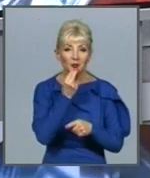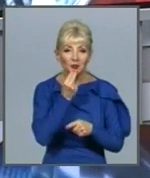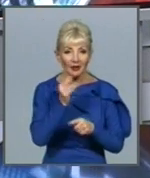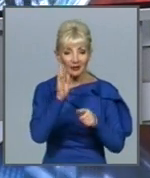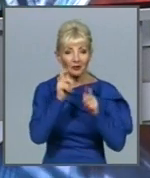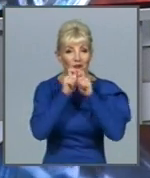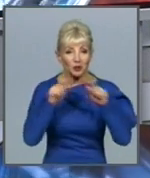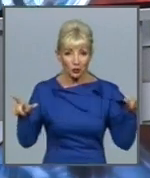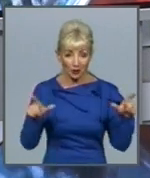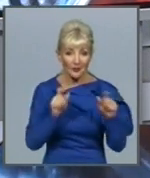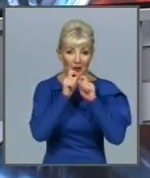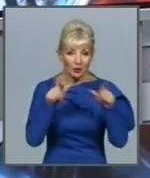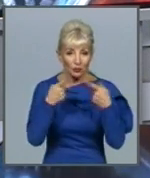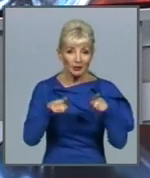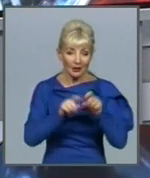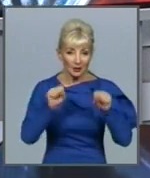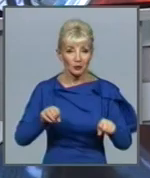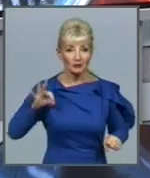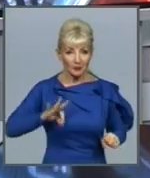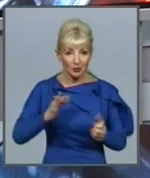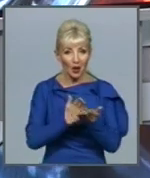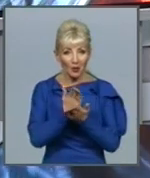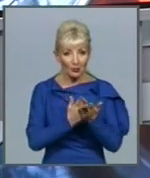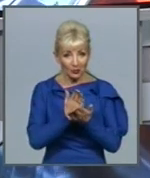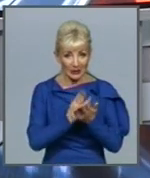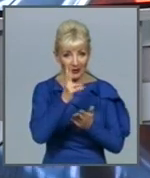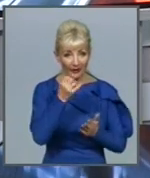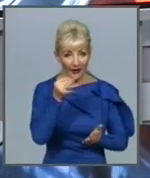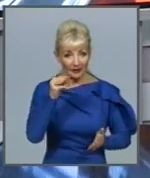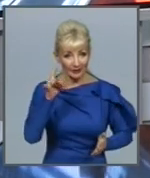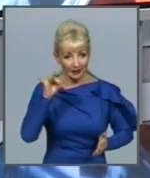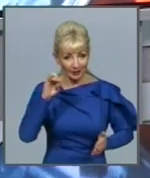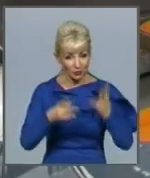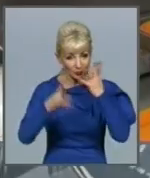Школи також зможуть скористатися послугами кейтерингу, аби врахувати потреби дітей.